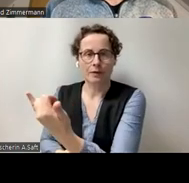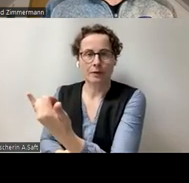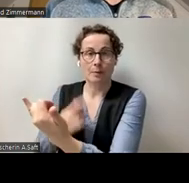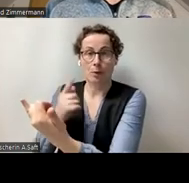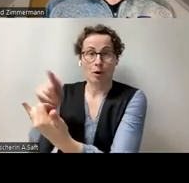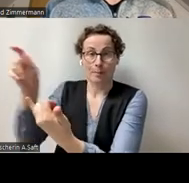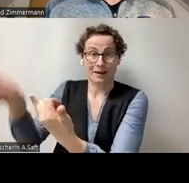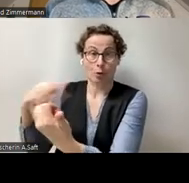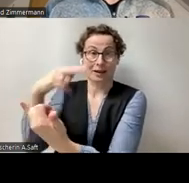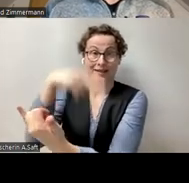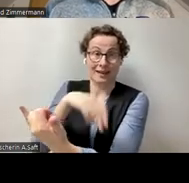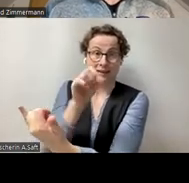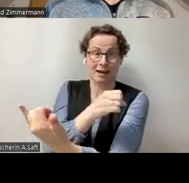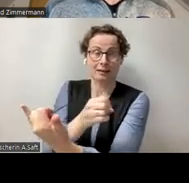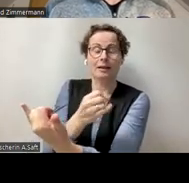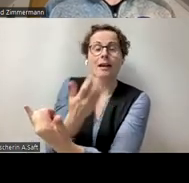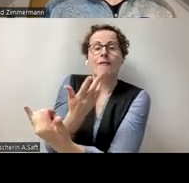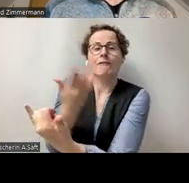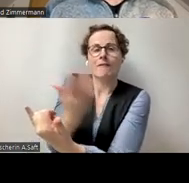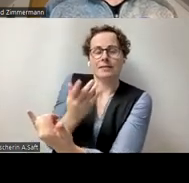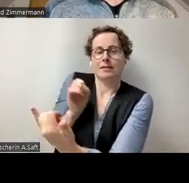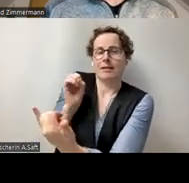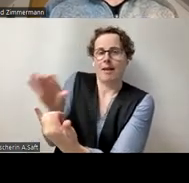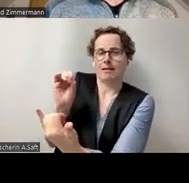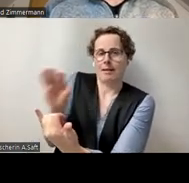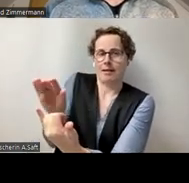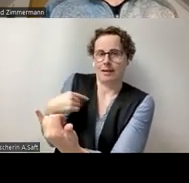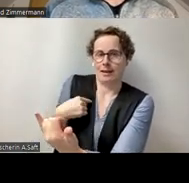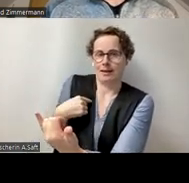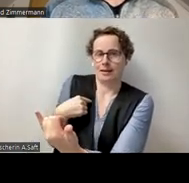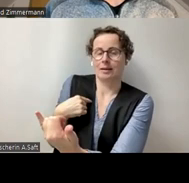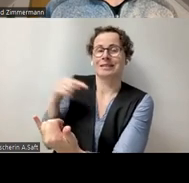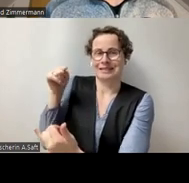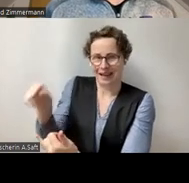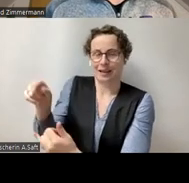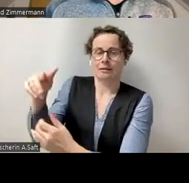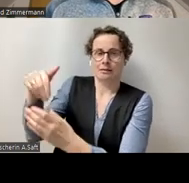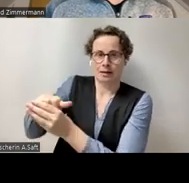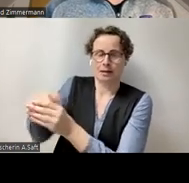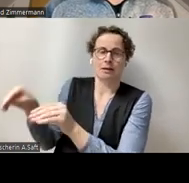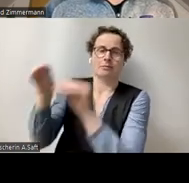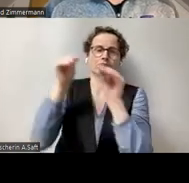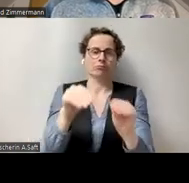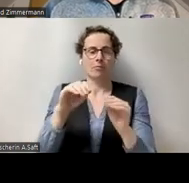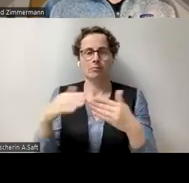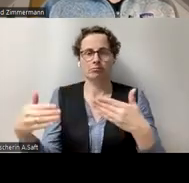Das ist genau der Inhalt, der in so einen Alternativtext dann rein sollte oder auf die nächste Folie.